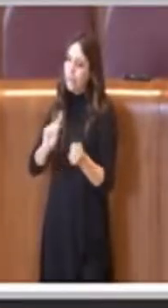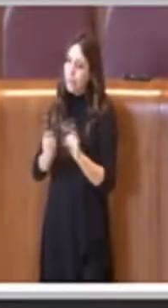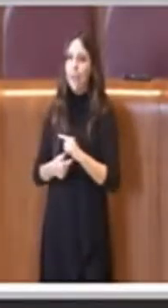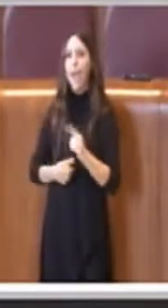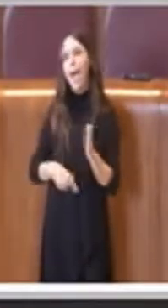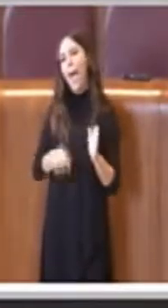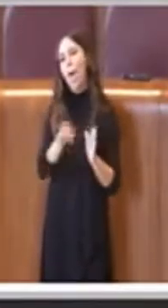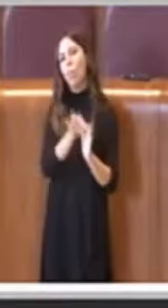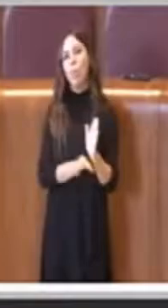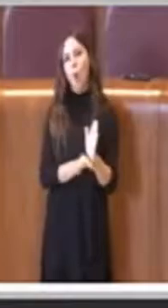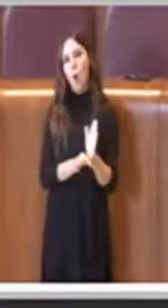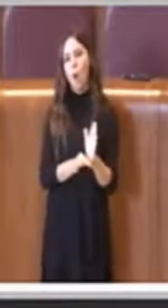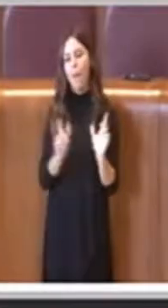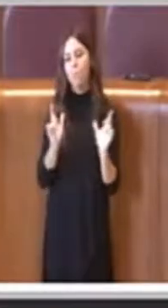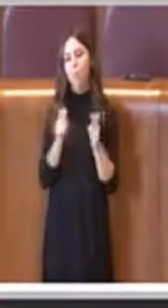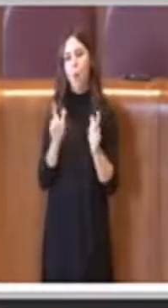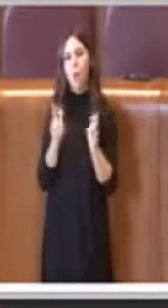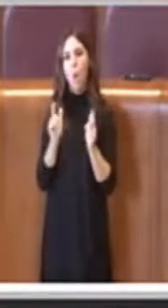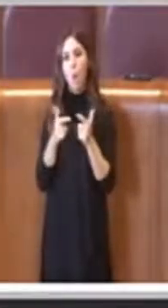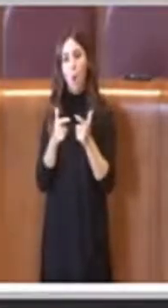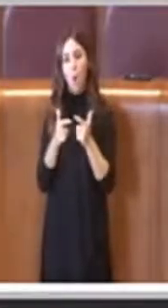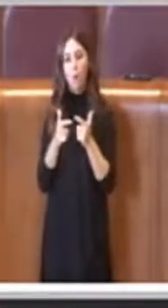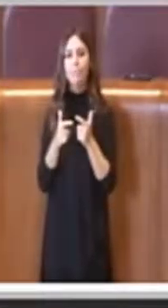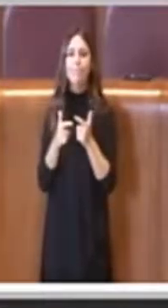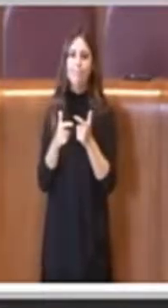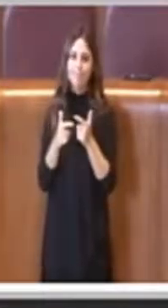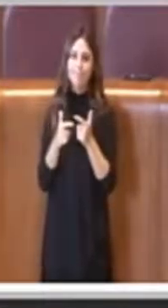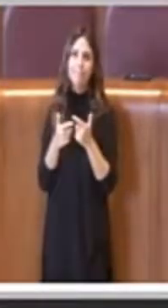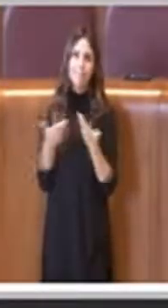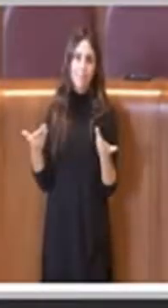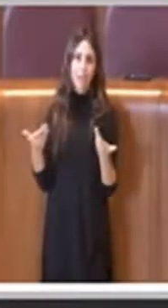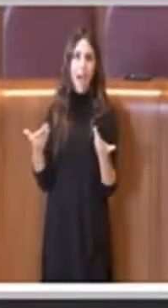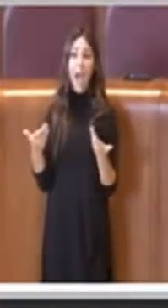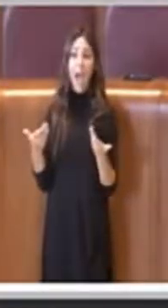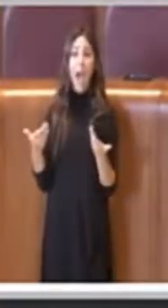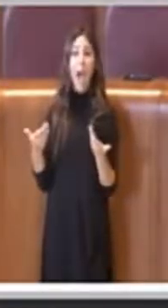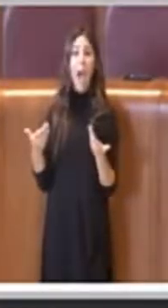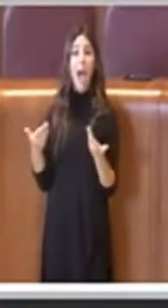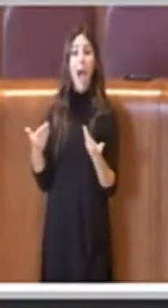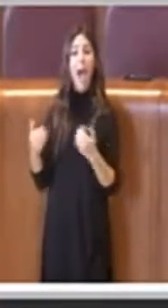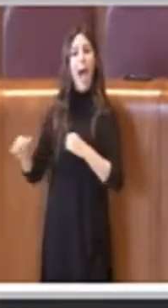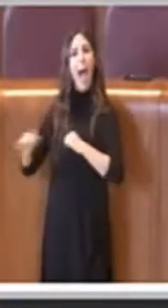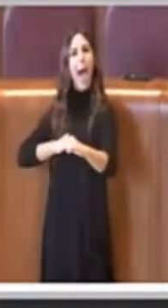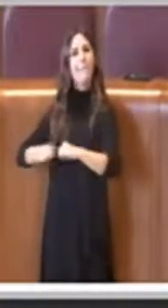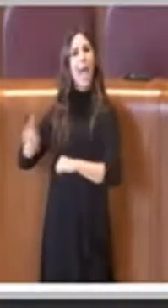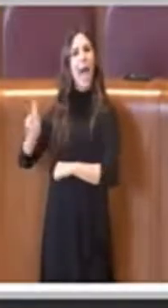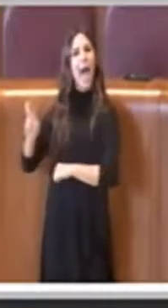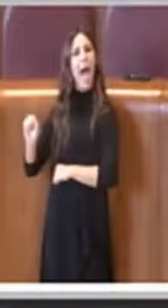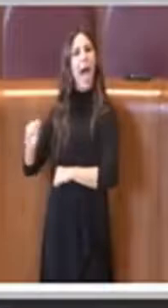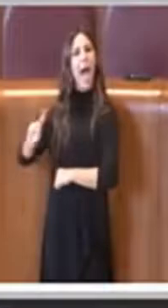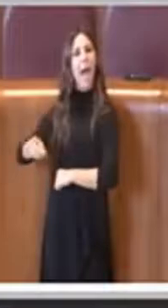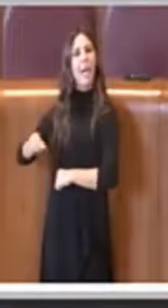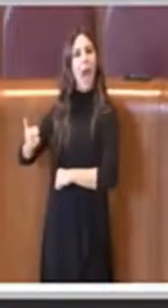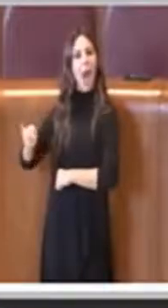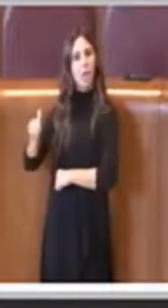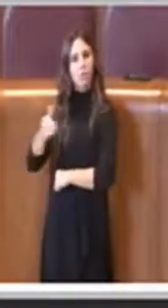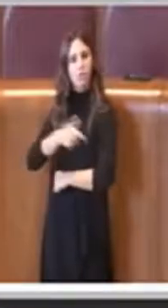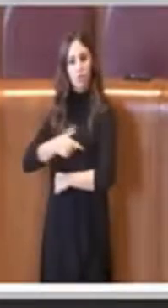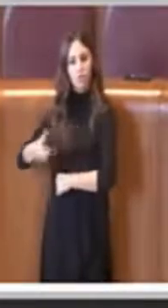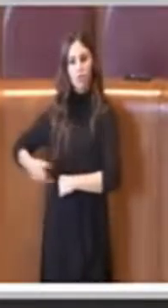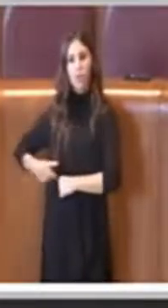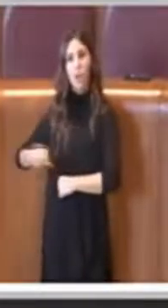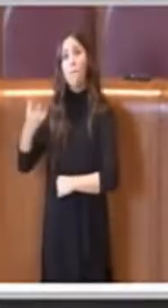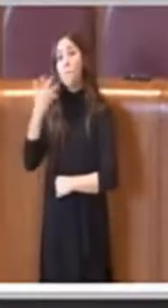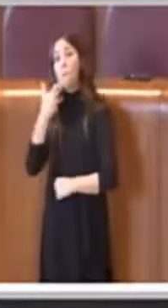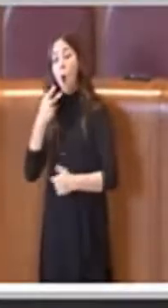vincola, ma l'amministrazione Raggi ha preteso di trovare una soluzione e di comprendere